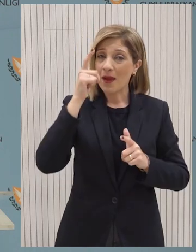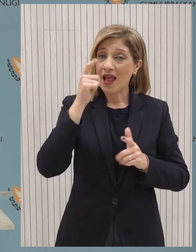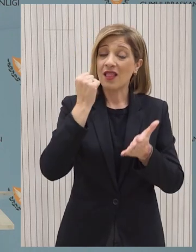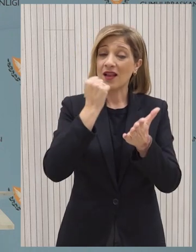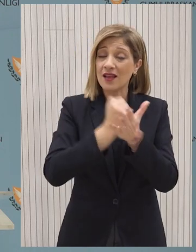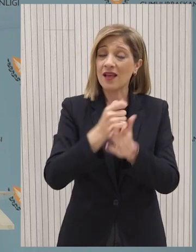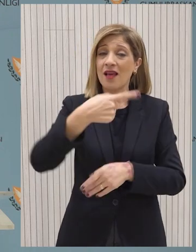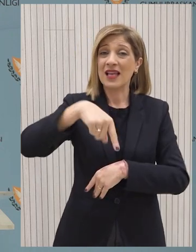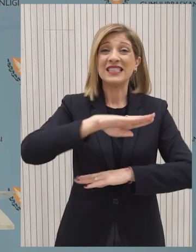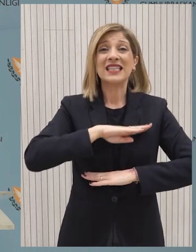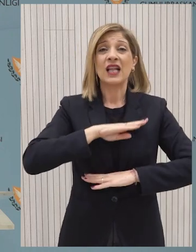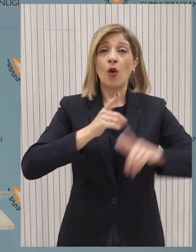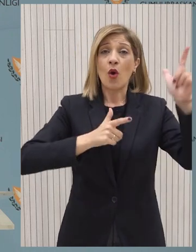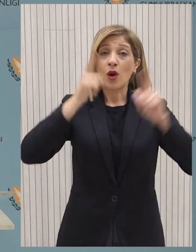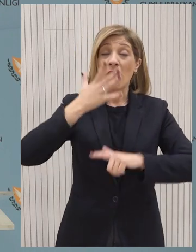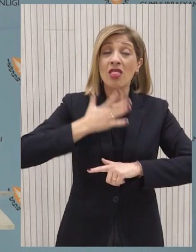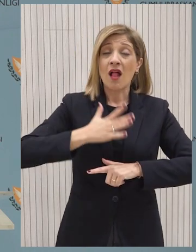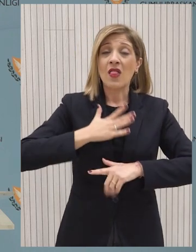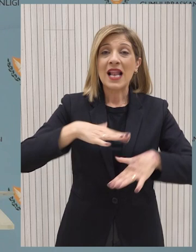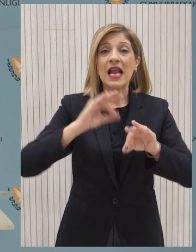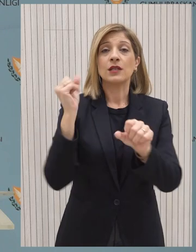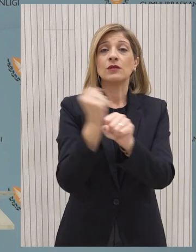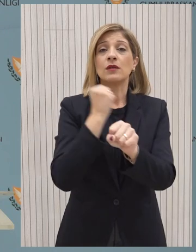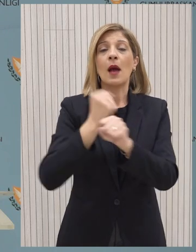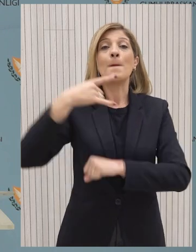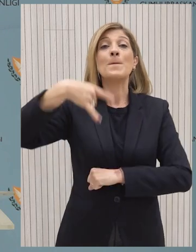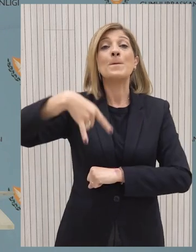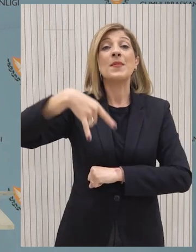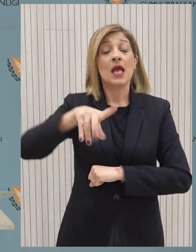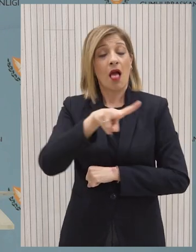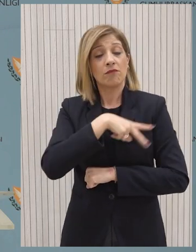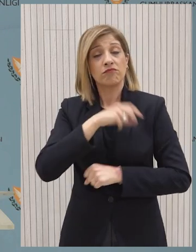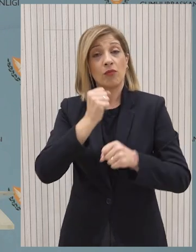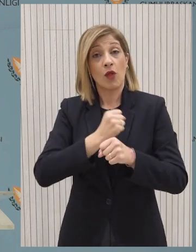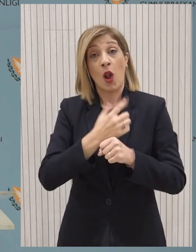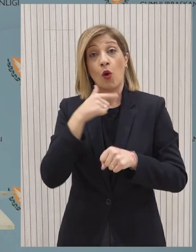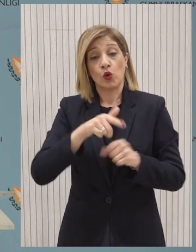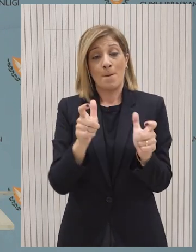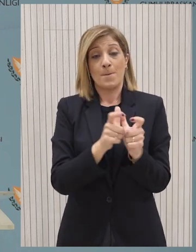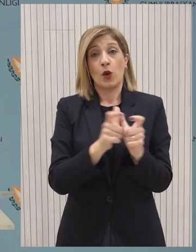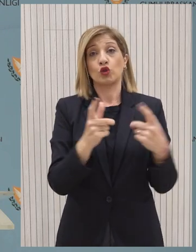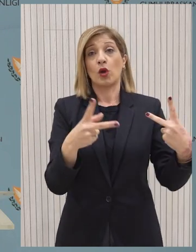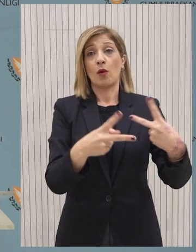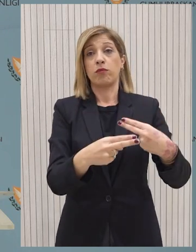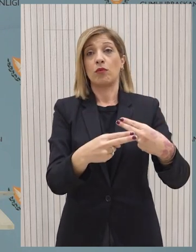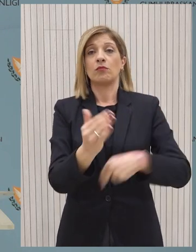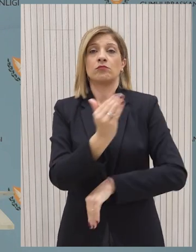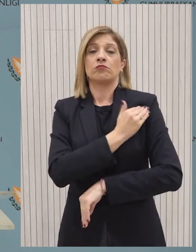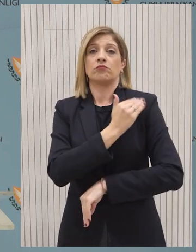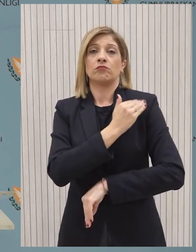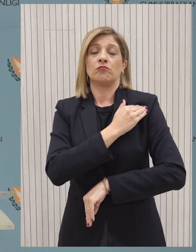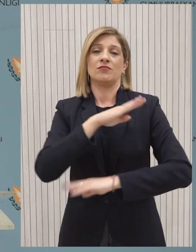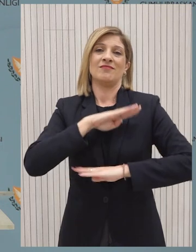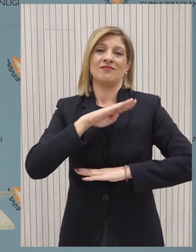ειρνευτική δύναμη να διασφαλίσουν την επανέραξη των εργασιών στην πύλα μετά την προσωρινή πάυση που ζητήθηκε από πλευράς της ΟΟΥΚΙΠ,